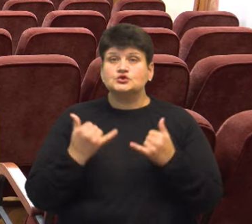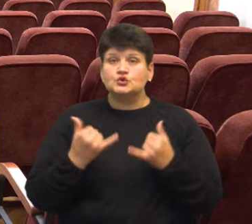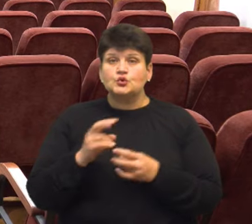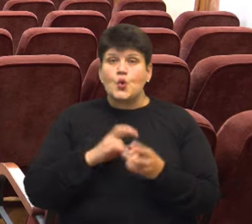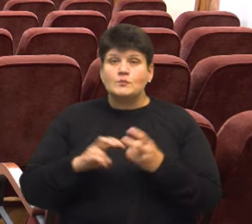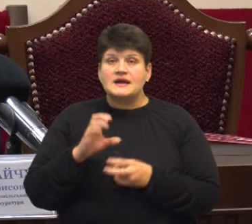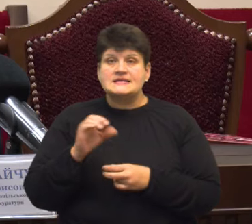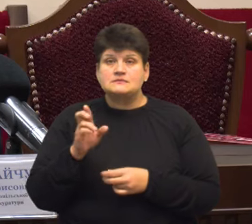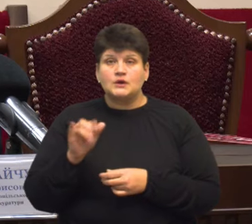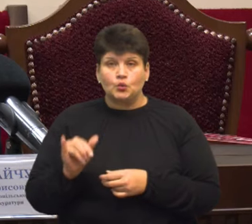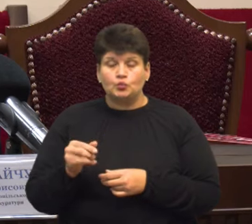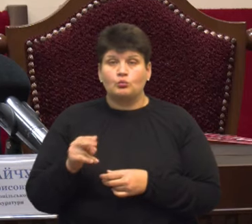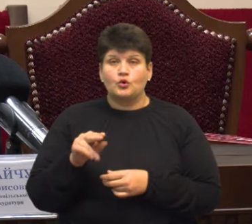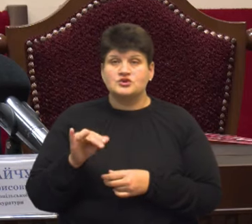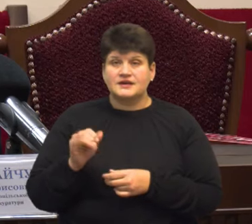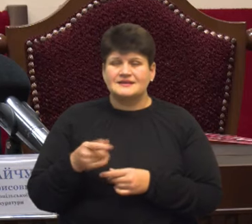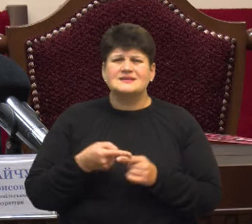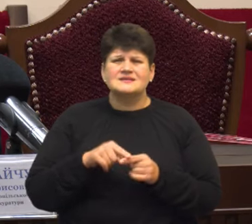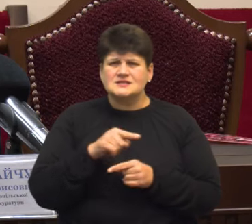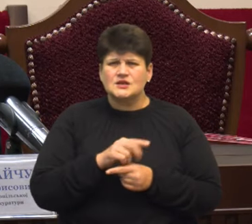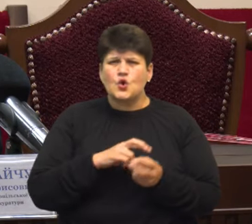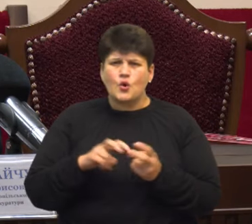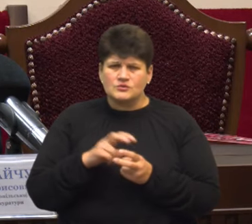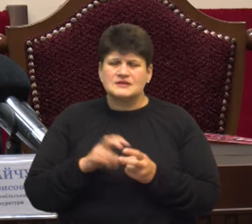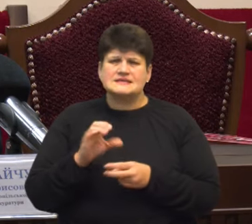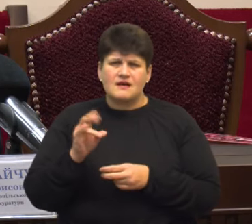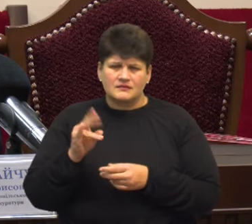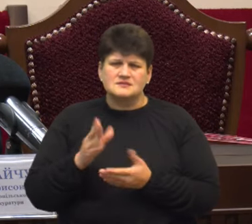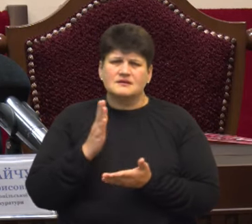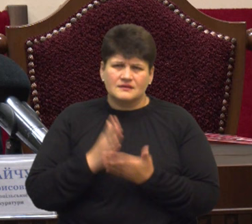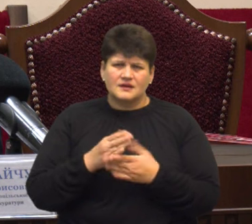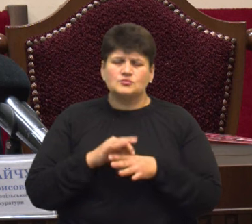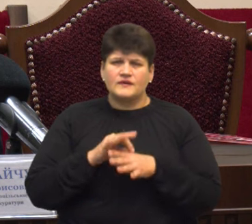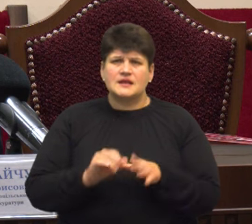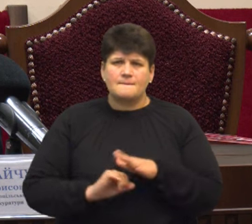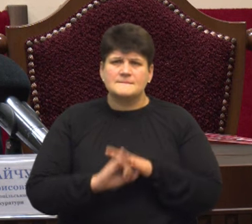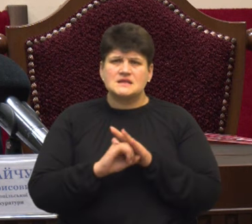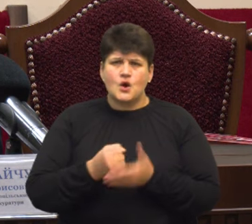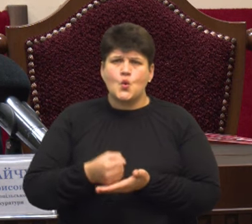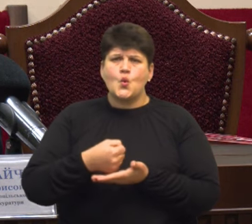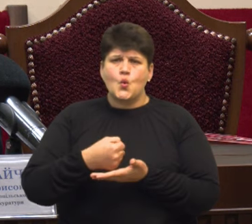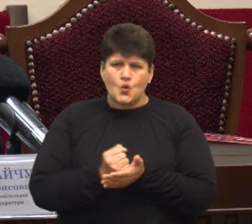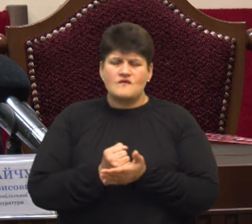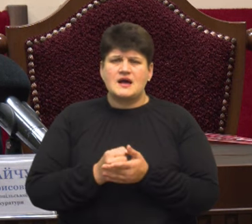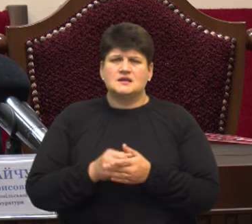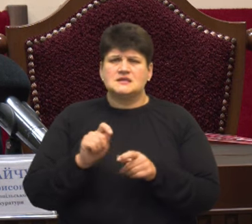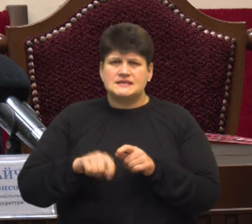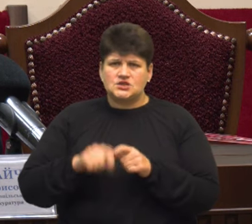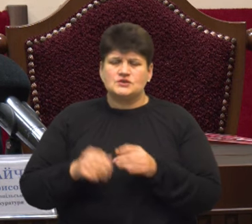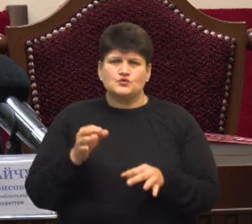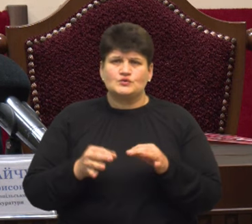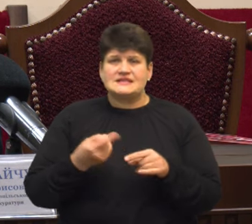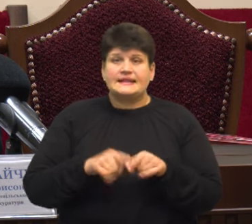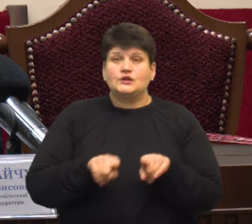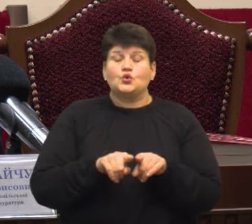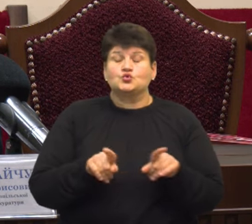СБУ в Почаєві. Ці обшуки, вони санкціоновані, вони проведені на підставі ухвал слідчих суддів. Це ж не те, що там